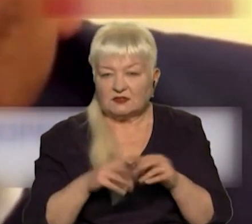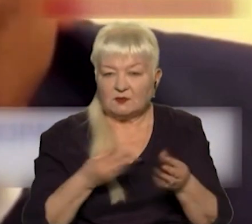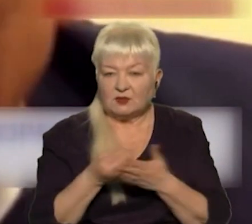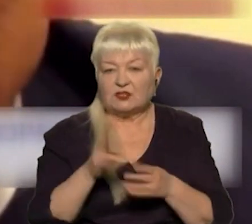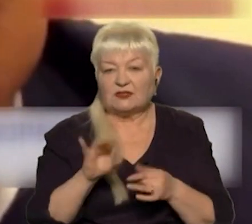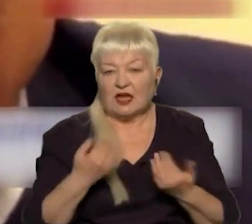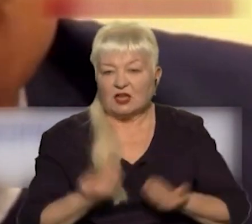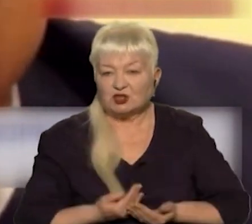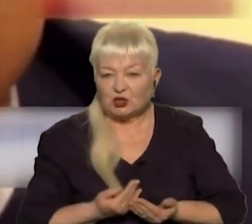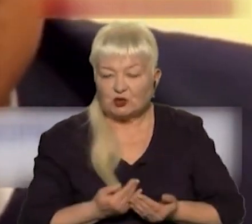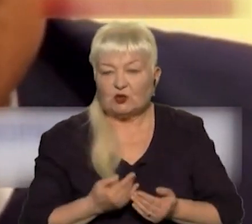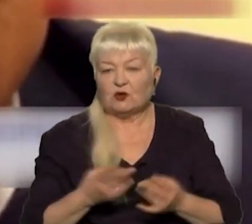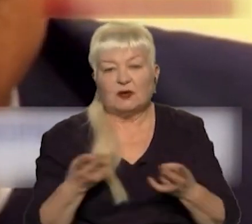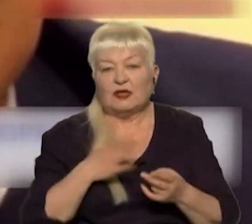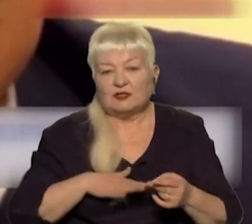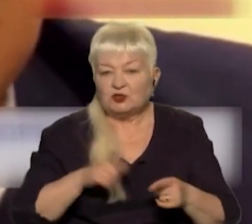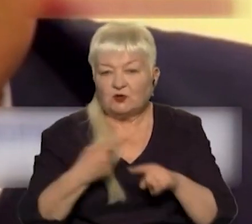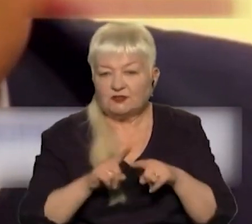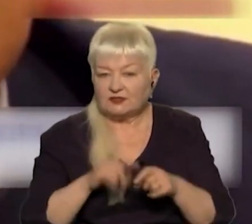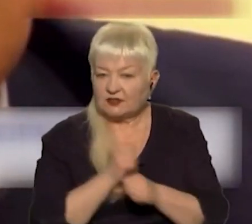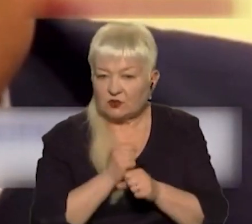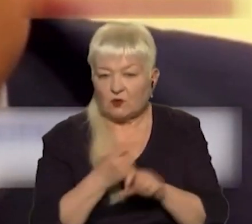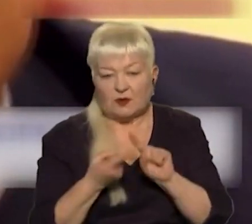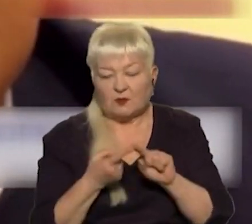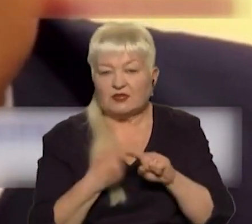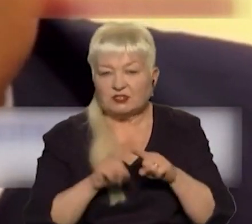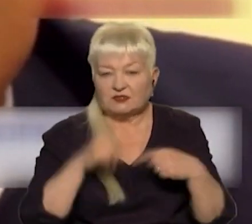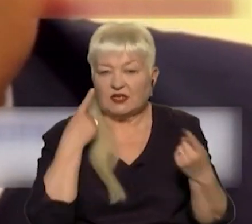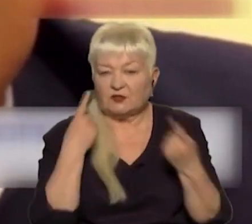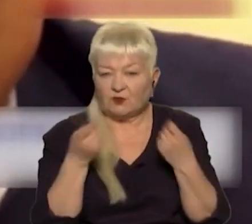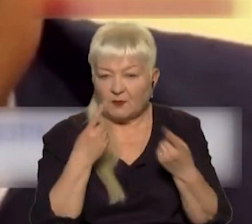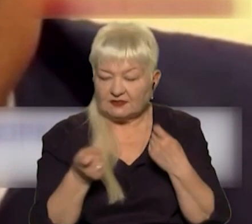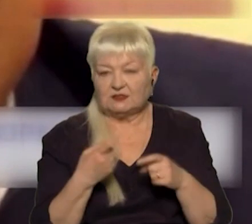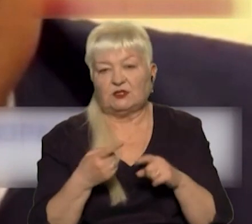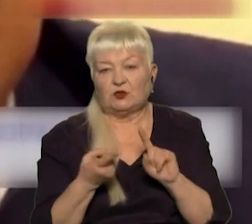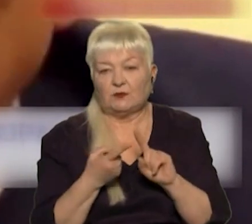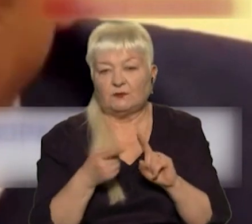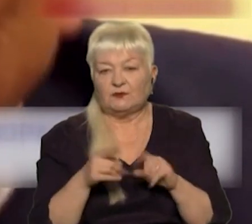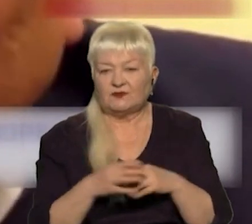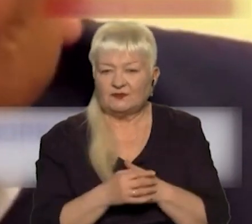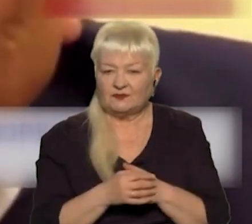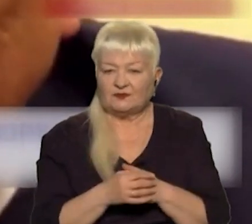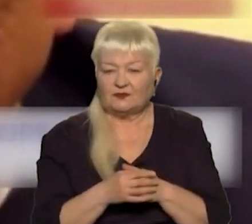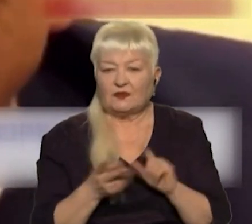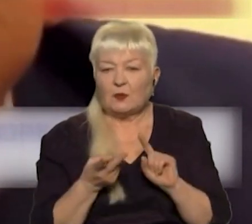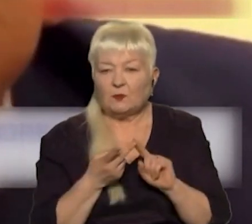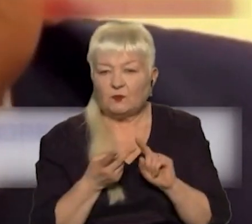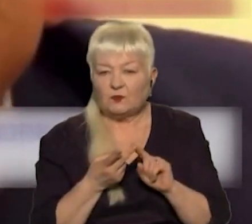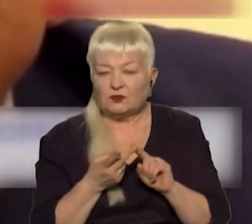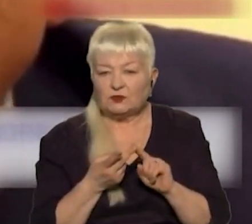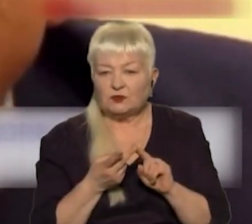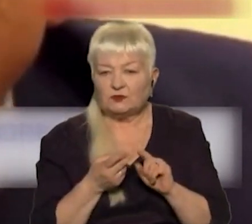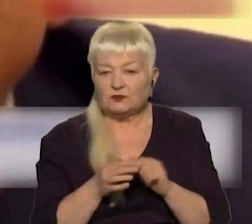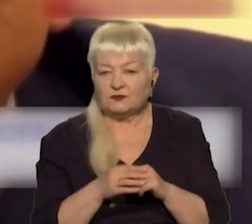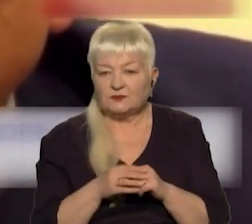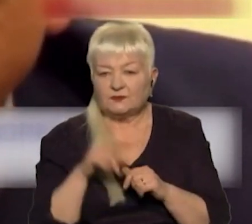роблять? По-перше, це інформаційне. Також вони дають інформацію, що ми захищаємо. По-друге, на мою погляд, вони